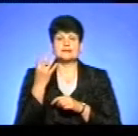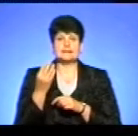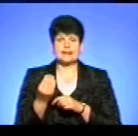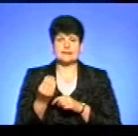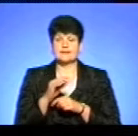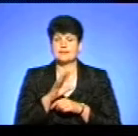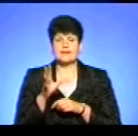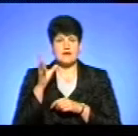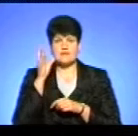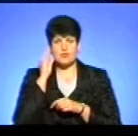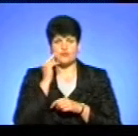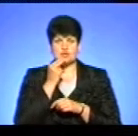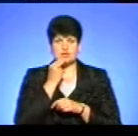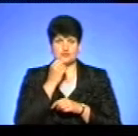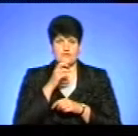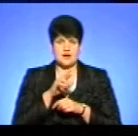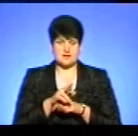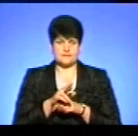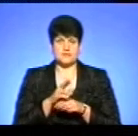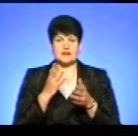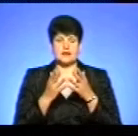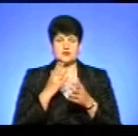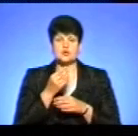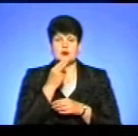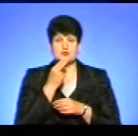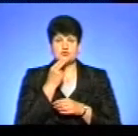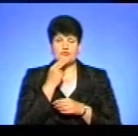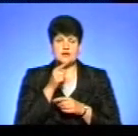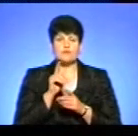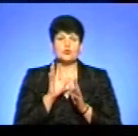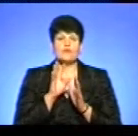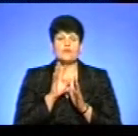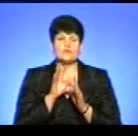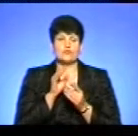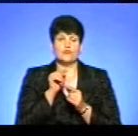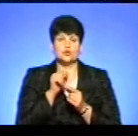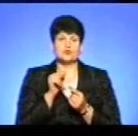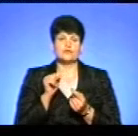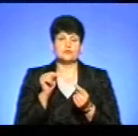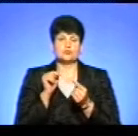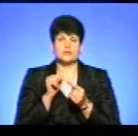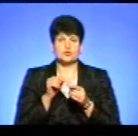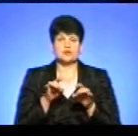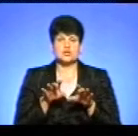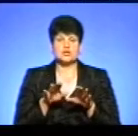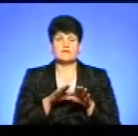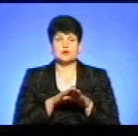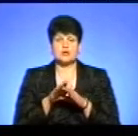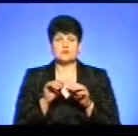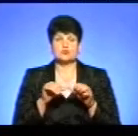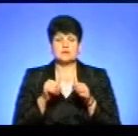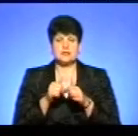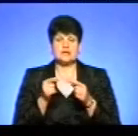не враховуючи харчування, оскільки харчування, воно, відповідно до рішення виконавчого комітету,